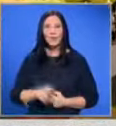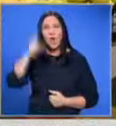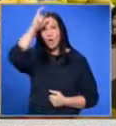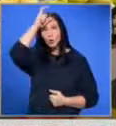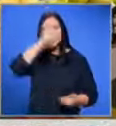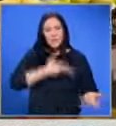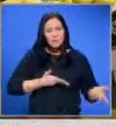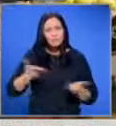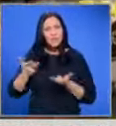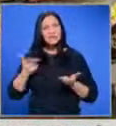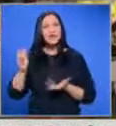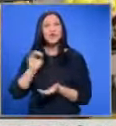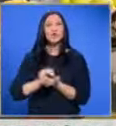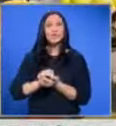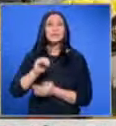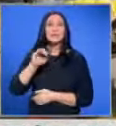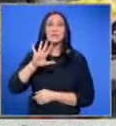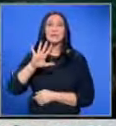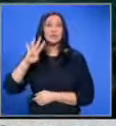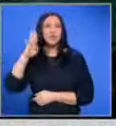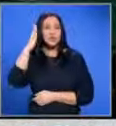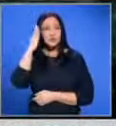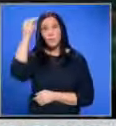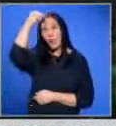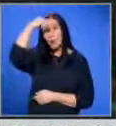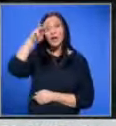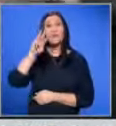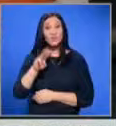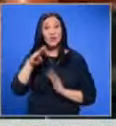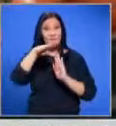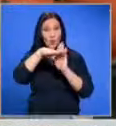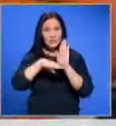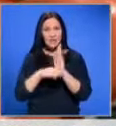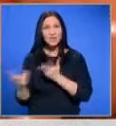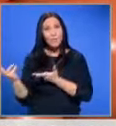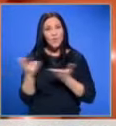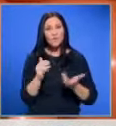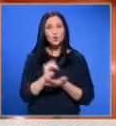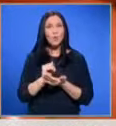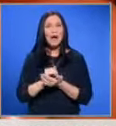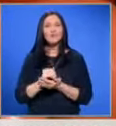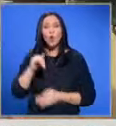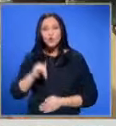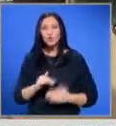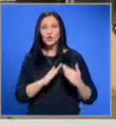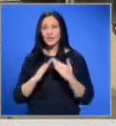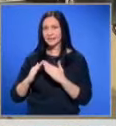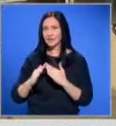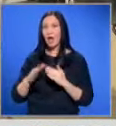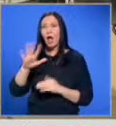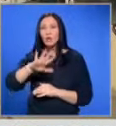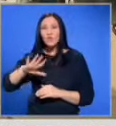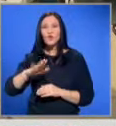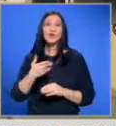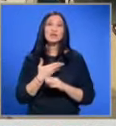Турция изнася домати за 54 държави. България е трета в класацията по внос на домати от южната ни съседка и на